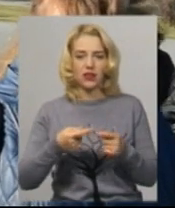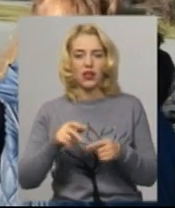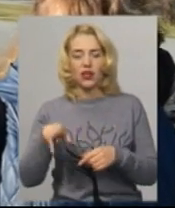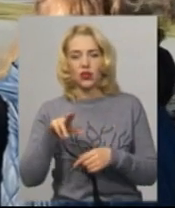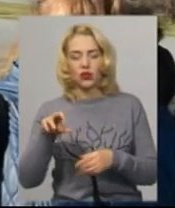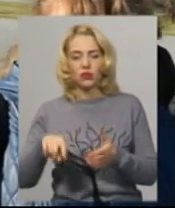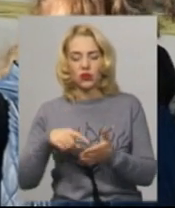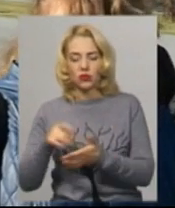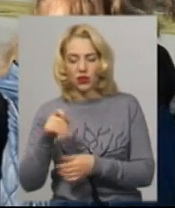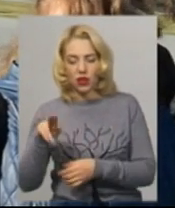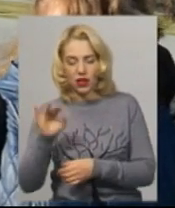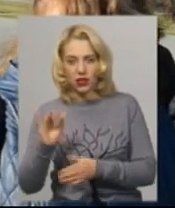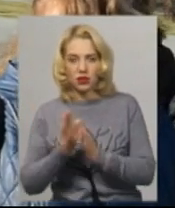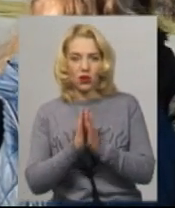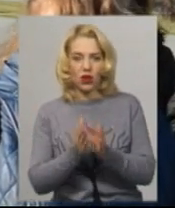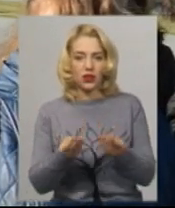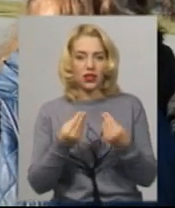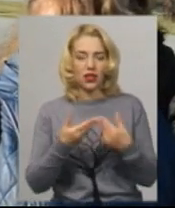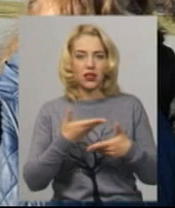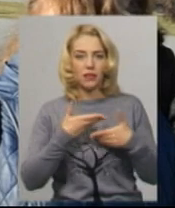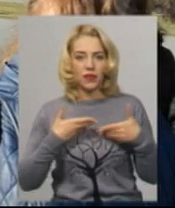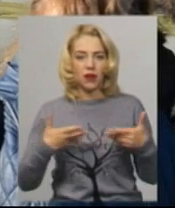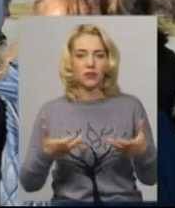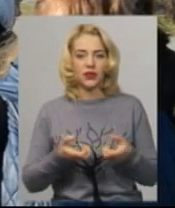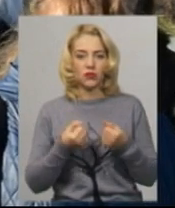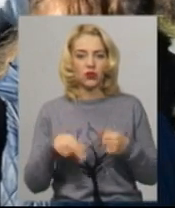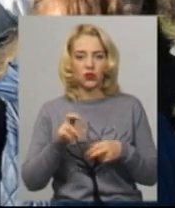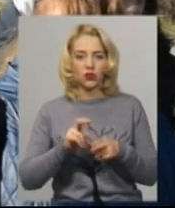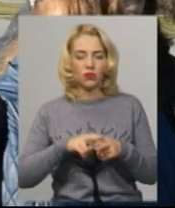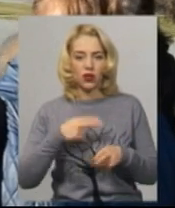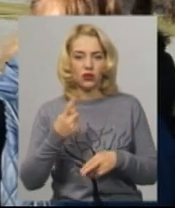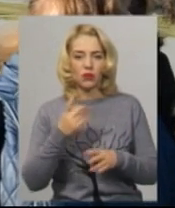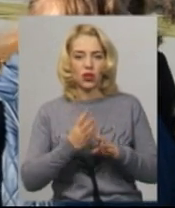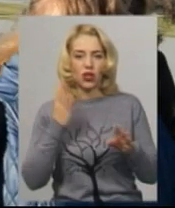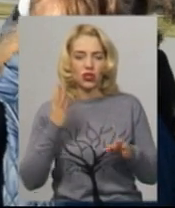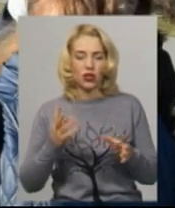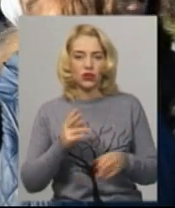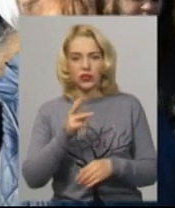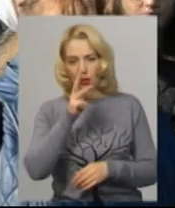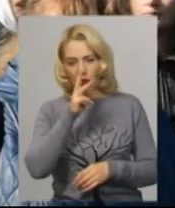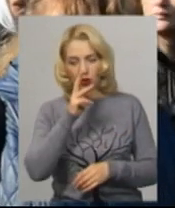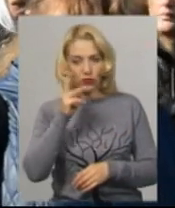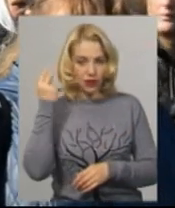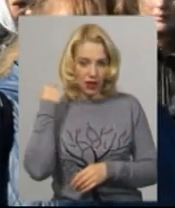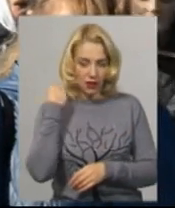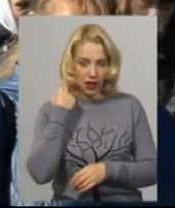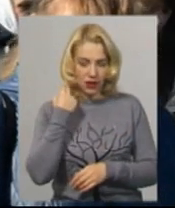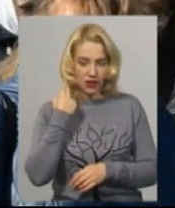ради, з проханням надати нам підтримку щодо погашення, в першу чергу, заборгованості заробітної плати.